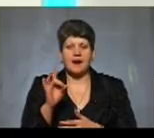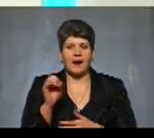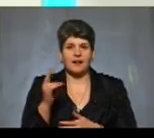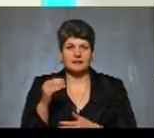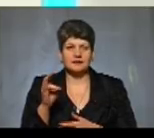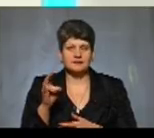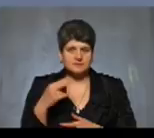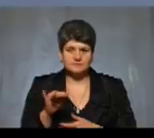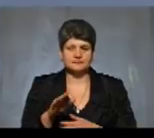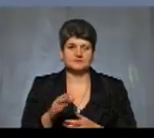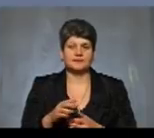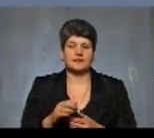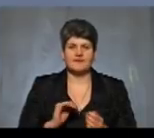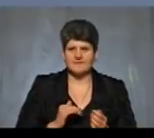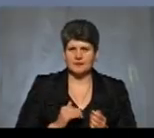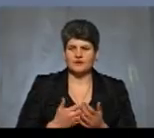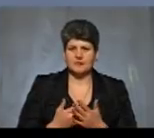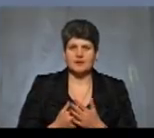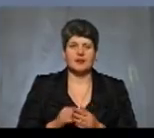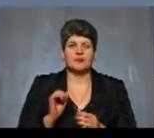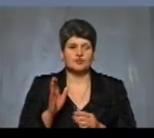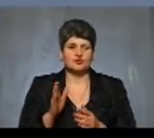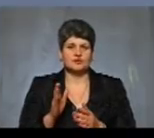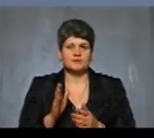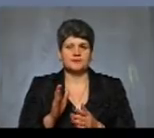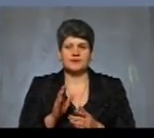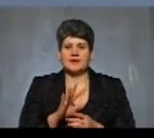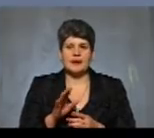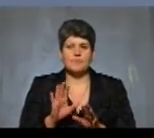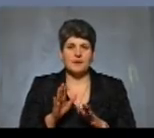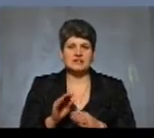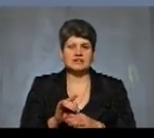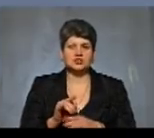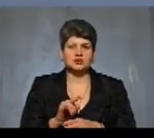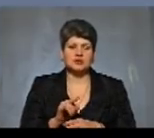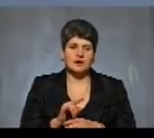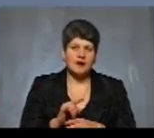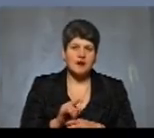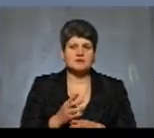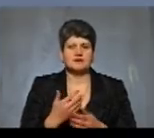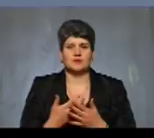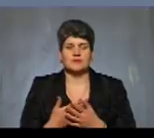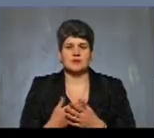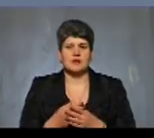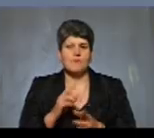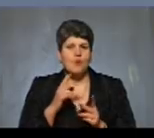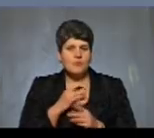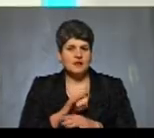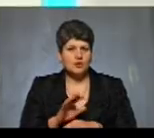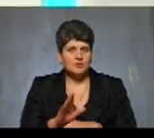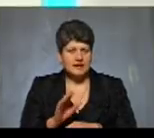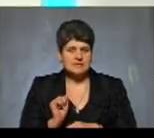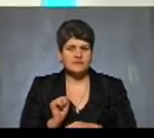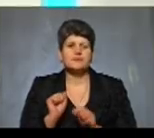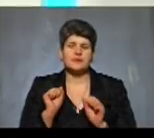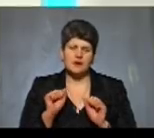засоби. Тобто, якщо брендовані, може бути, скажімо, навіть не момент шахрайства, а помилка при виробництві, чи таке інше, якщо це… Може